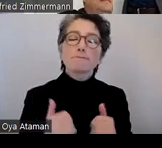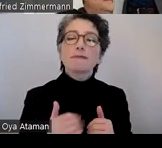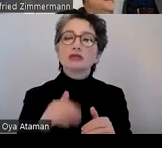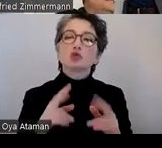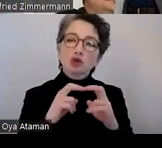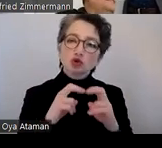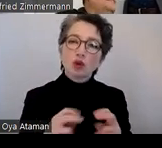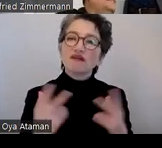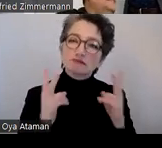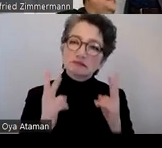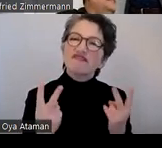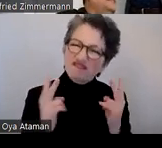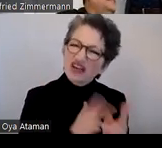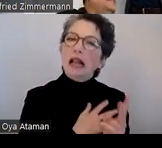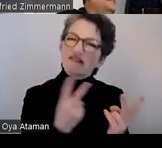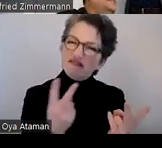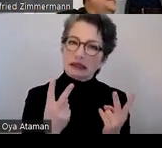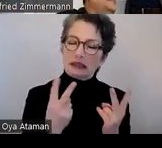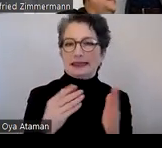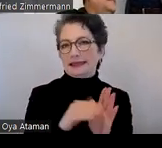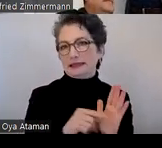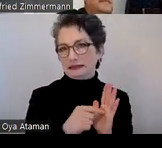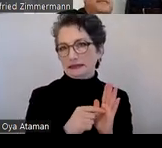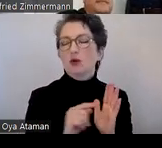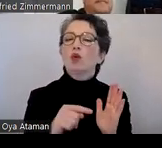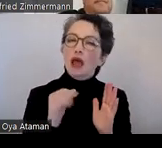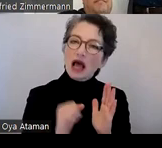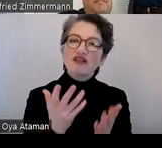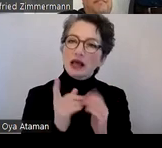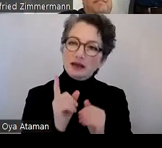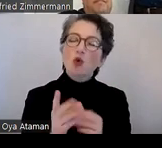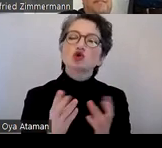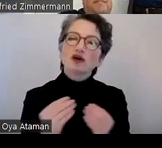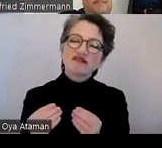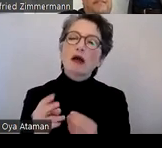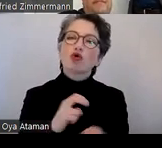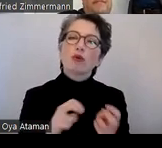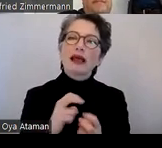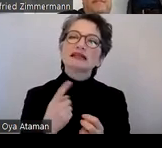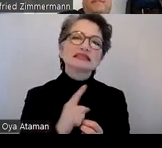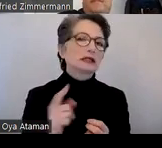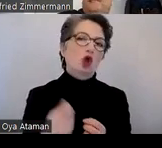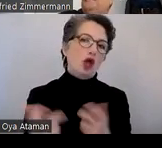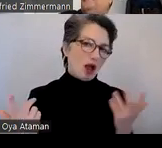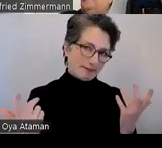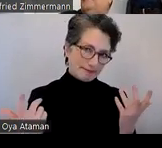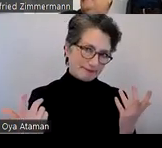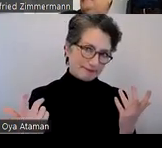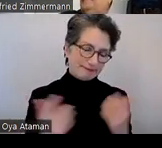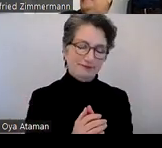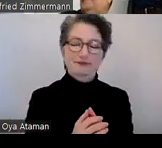was ist jetzt hier wirklich wichtig gesetzlich und dann könnte man vielleicht auch mit Software zurechtkommen die nicht zu teuer ist ja